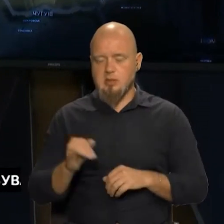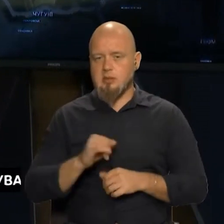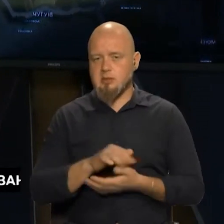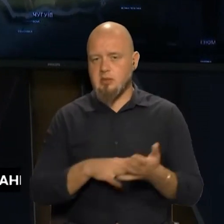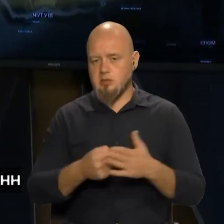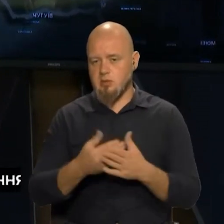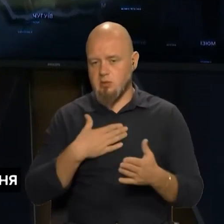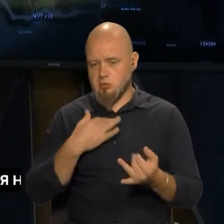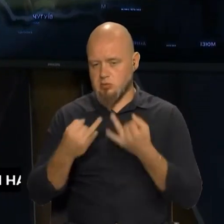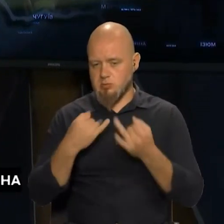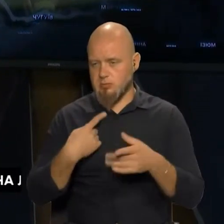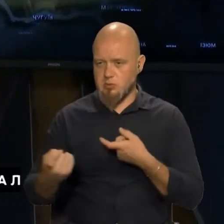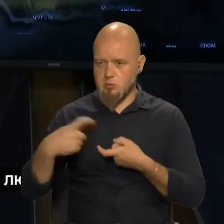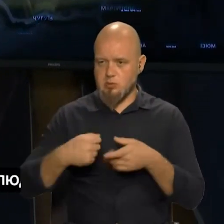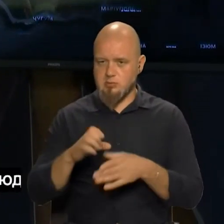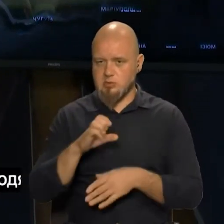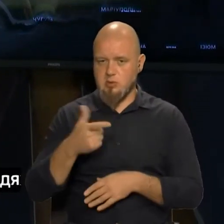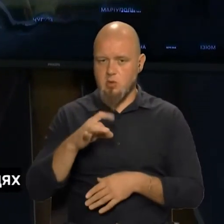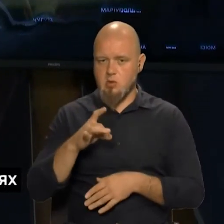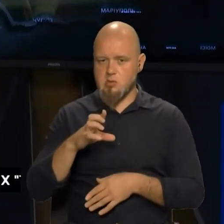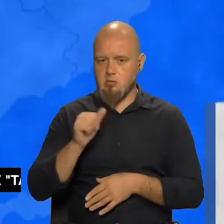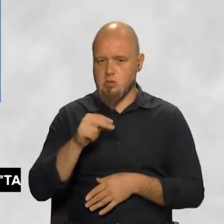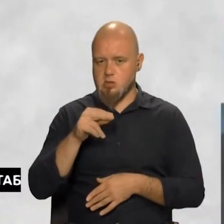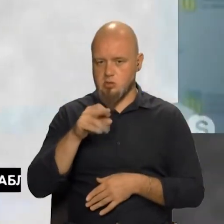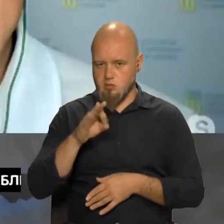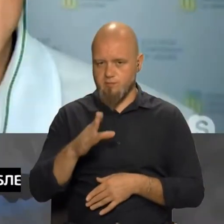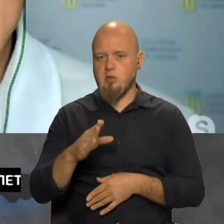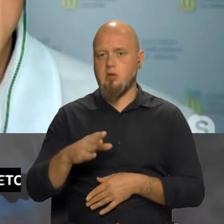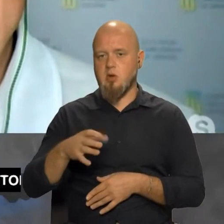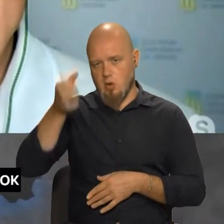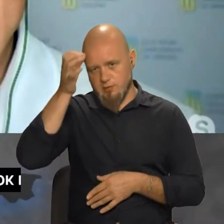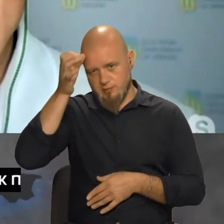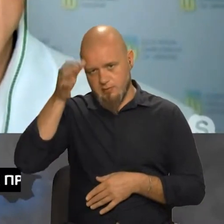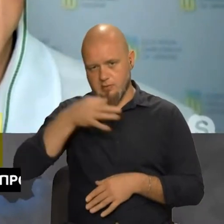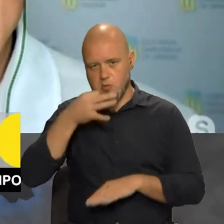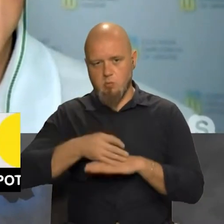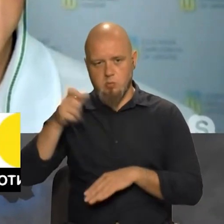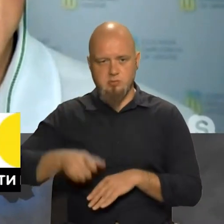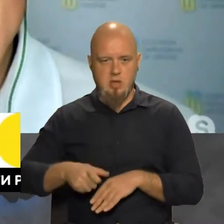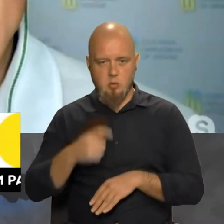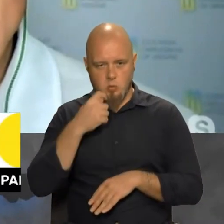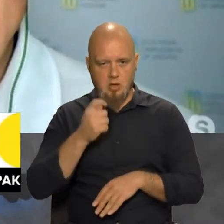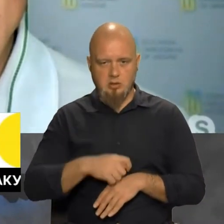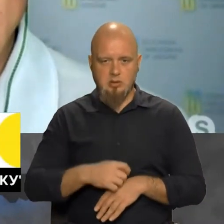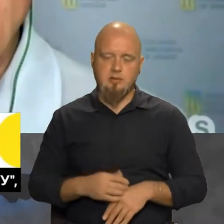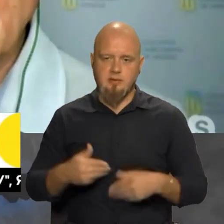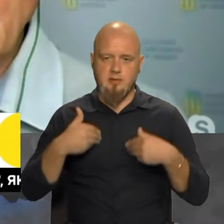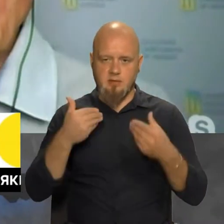І далі до нашої розмови ми долучаємо Сергія Горбачова, це освітній обуцмен України. Пане Сергіє, вітаємо вас.